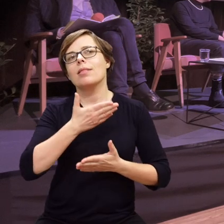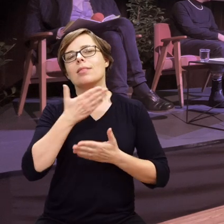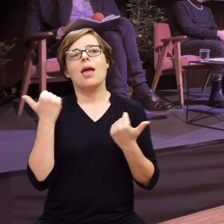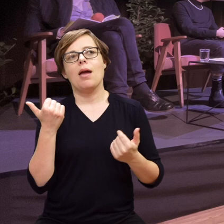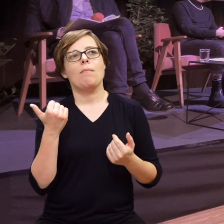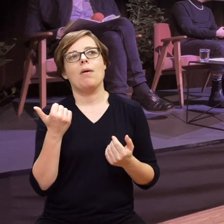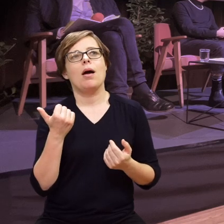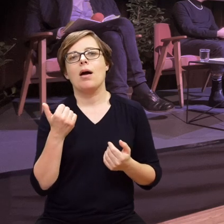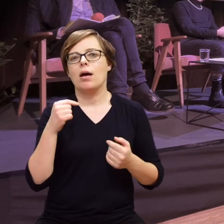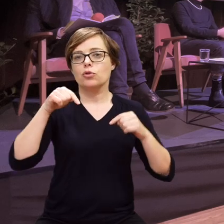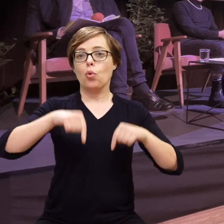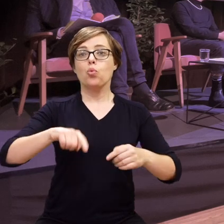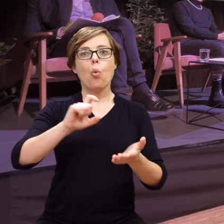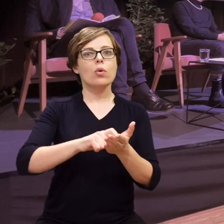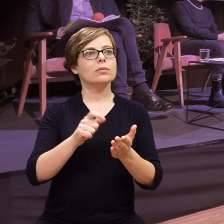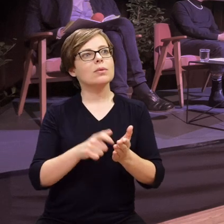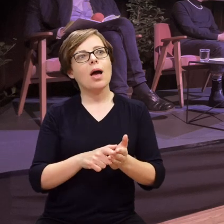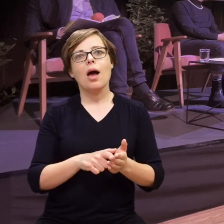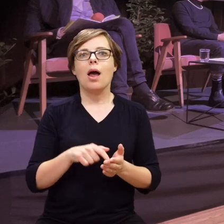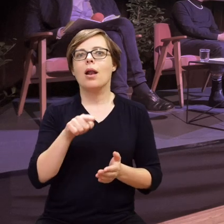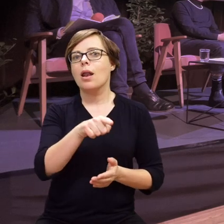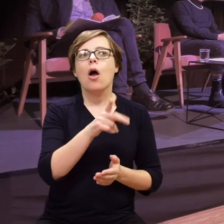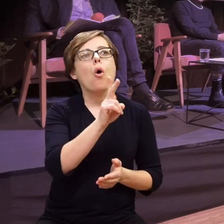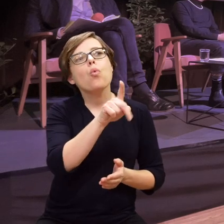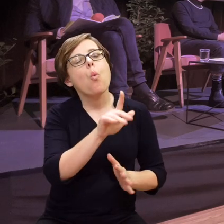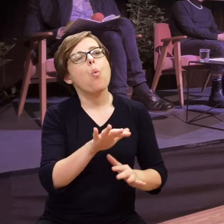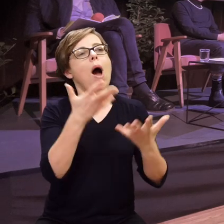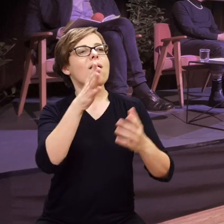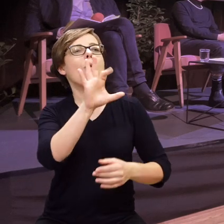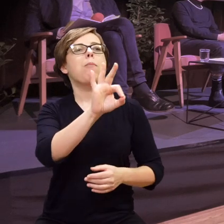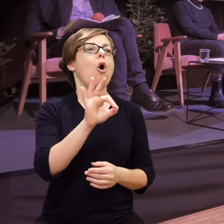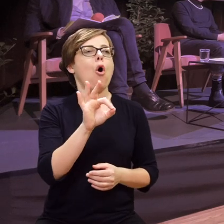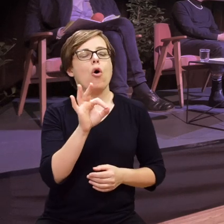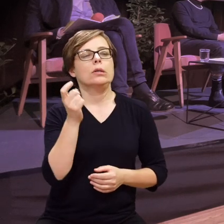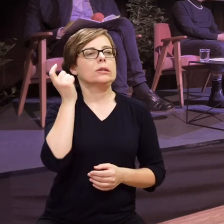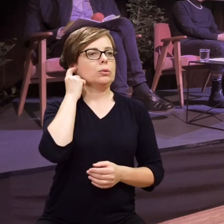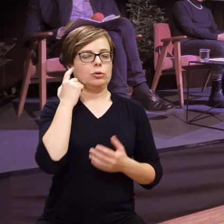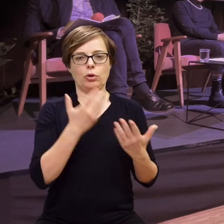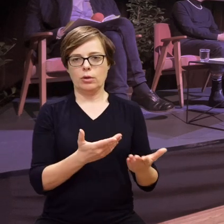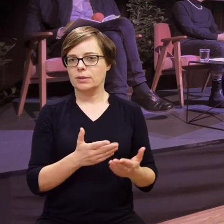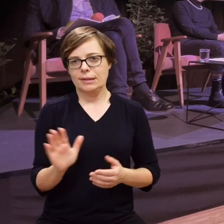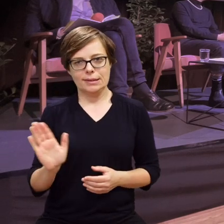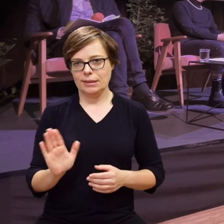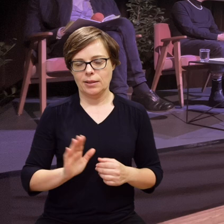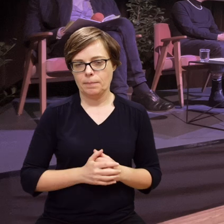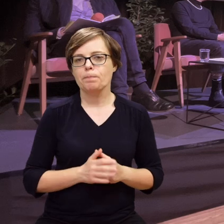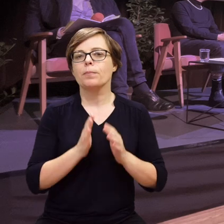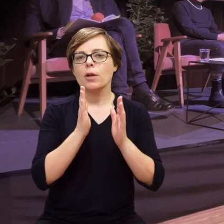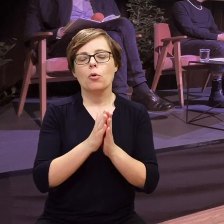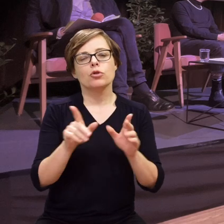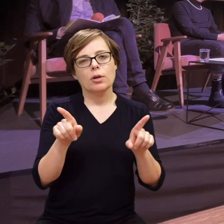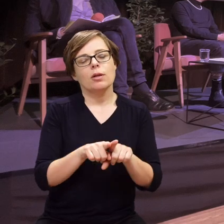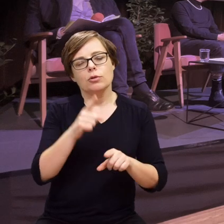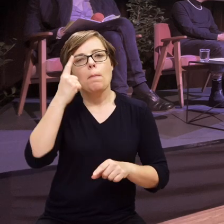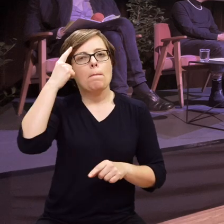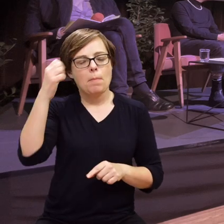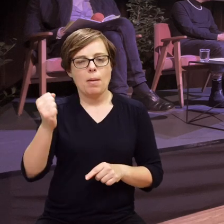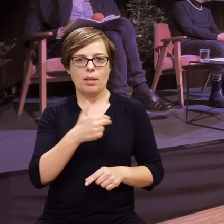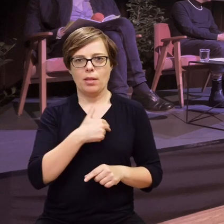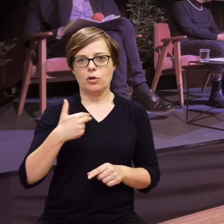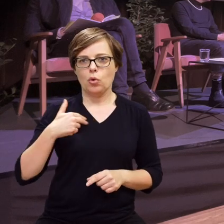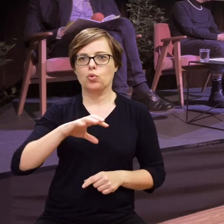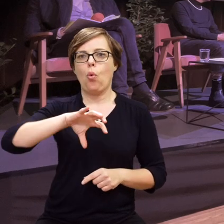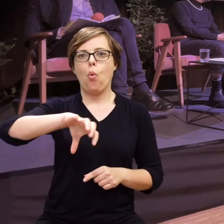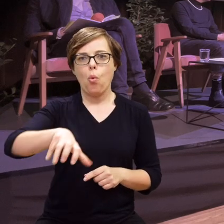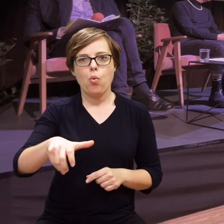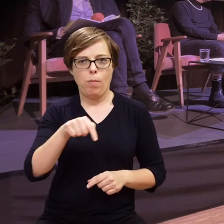w ten sposób, że komukolwiek na tej sali jest łatwiej tylko dlatego, że słyszy. Więc pamiętajmy też o tym, o tej naszej grupie